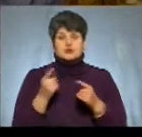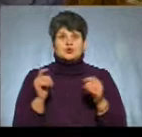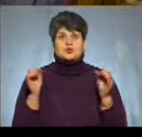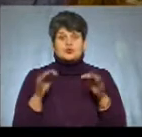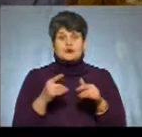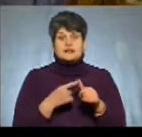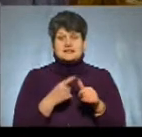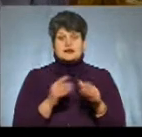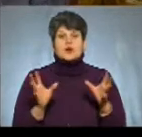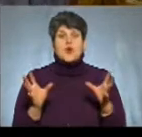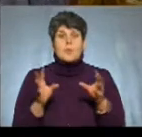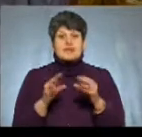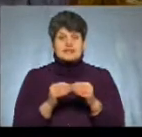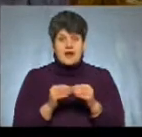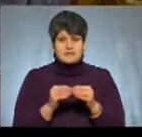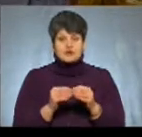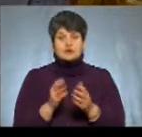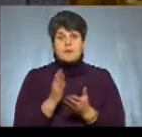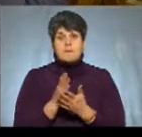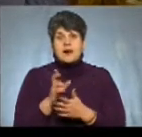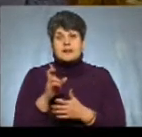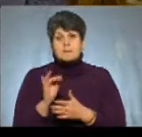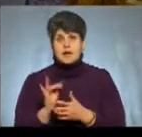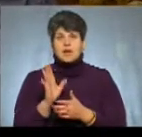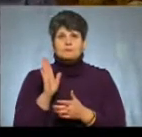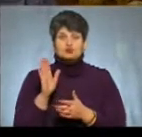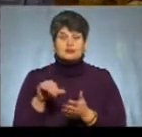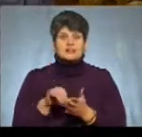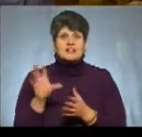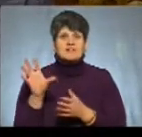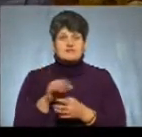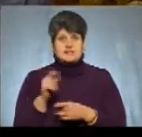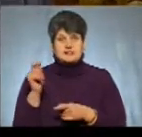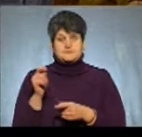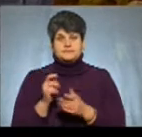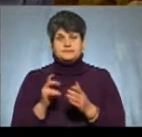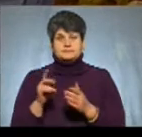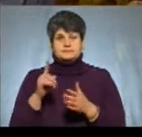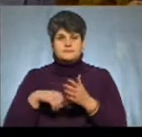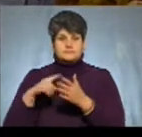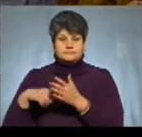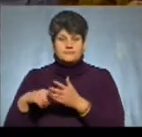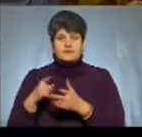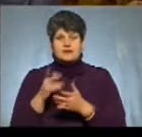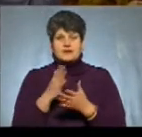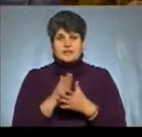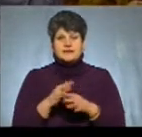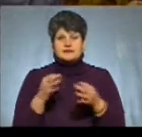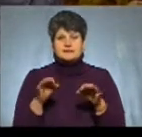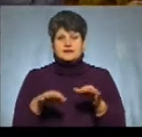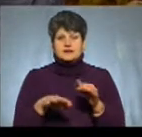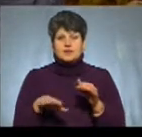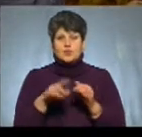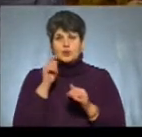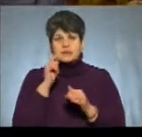справді об'єднавчий, то мали б бути представники всіх конфесій. Він відбувається на канонічній території Української